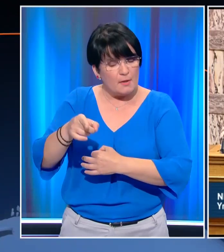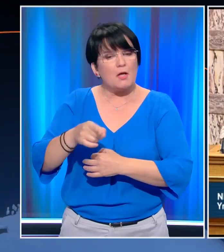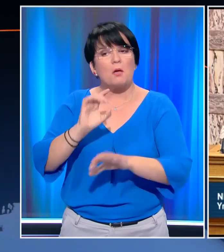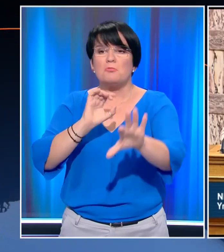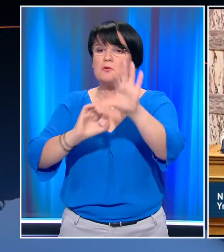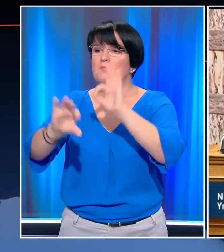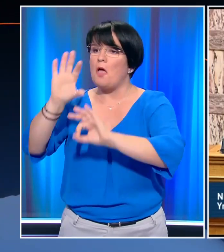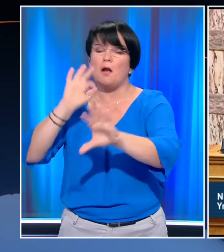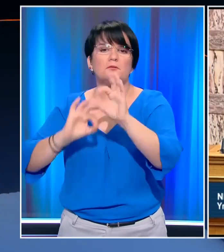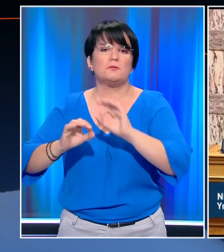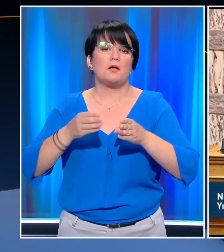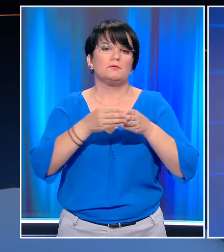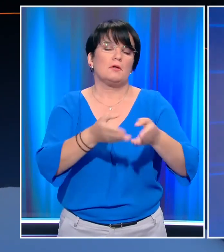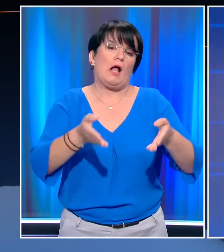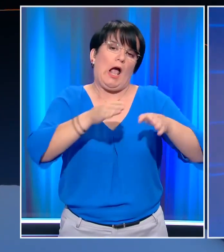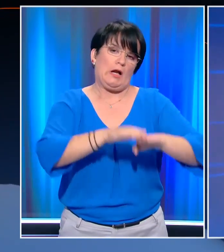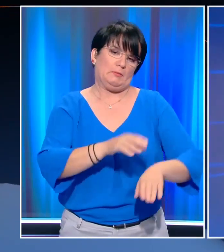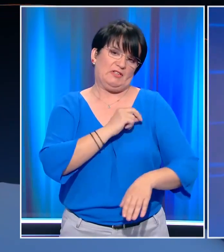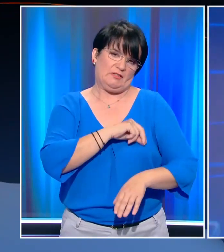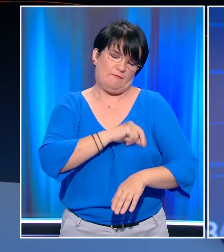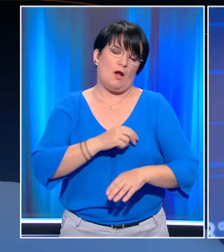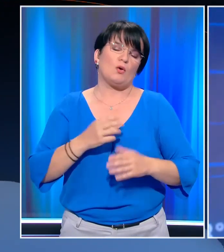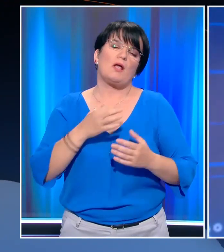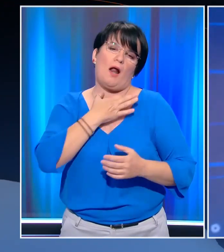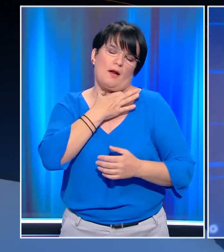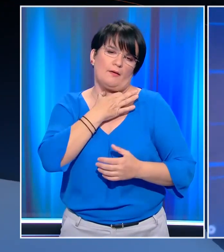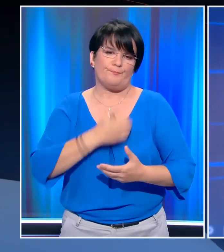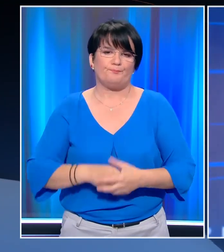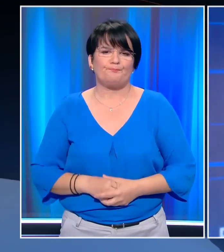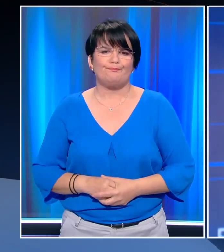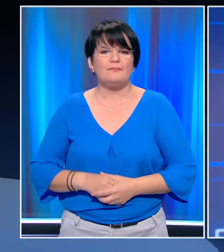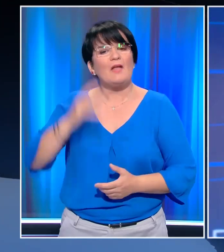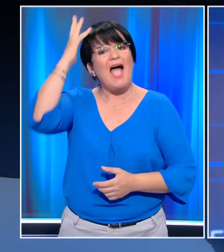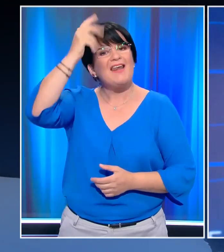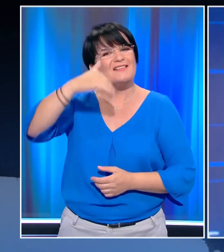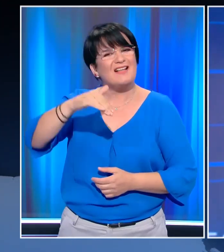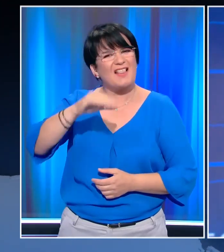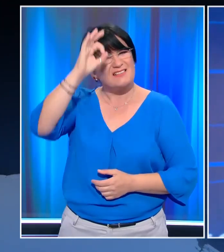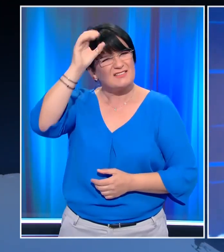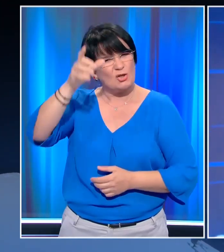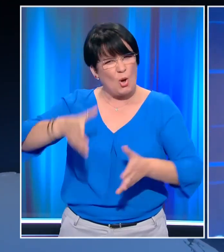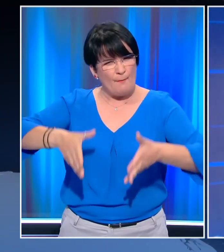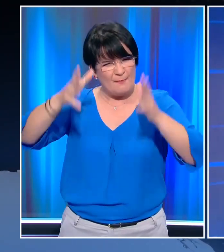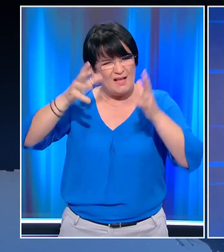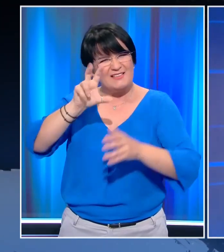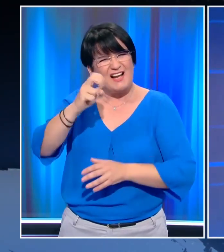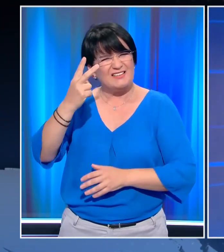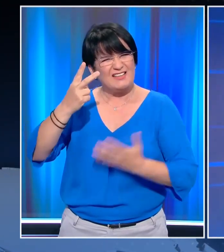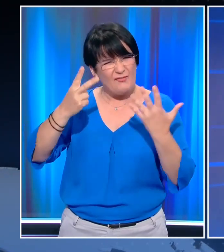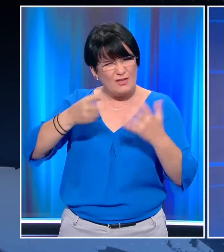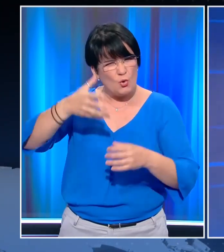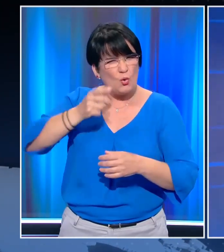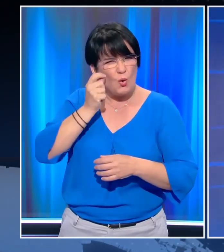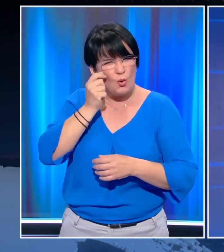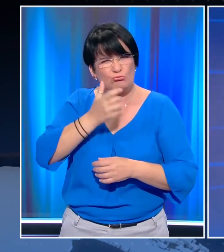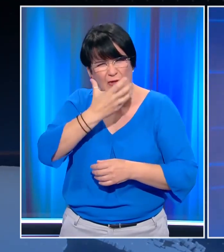καλύτερα καράβια που καλύπτουν τις ανάγκες μας. Στα κρατητήρια της Γαδά παραμένει ότι ο 97χρονος Αρχιμανδρίτης που επιτέθηκε με καυστικό